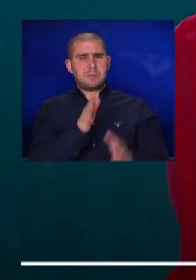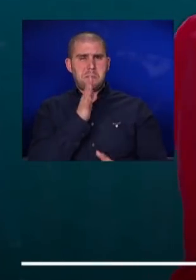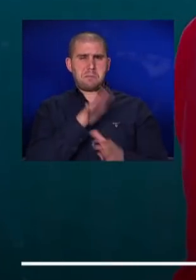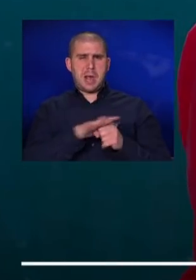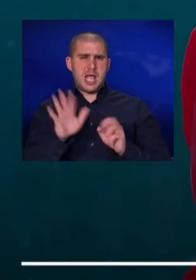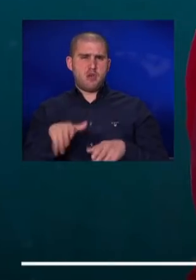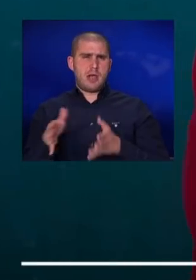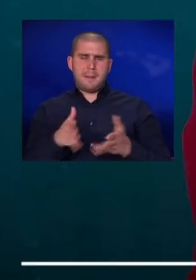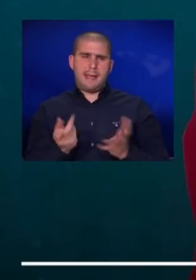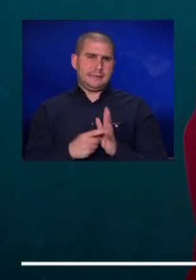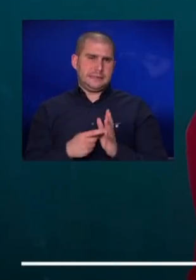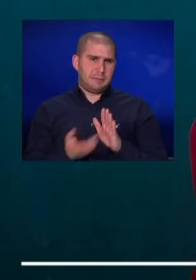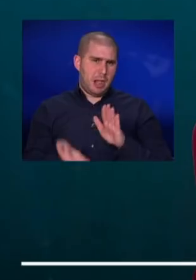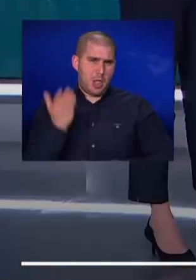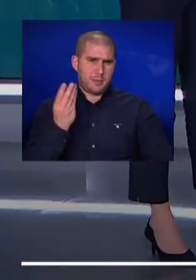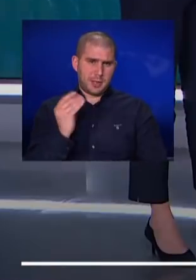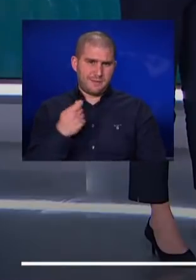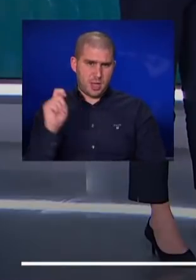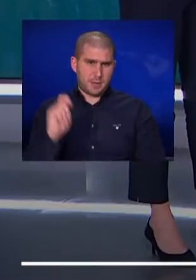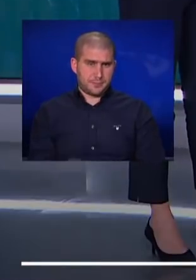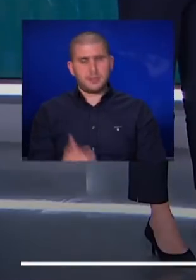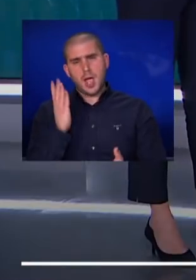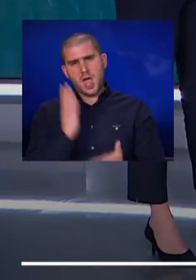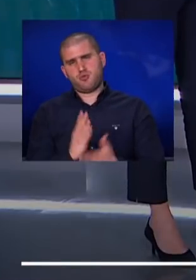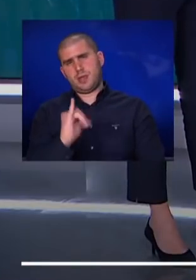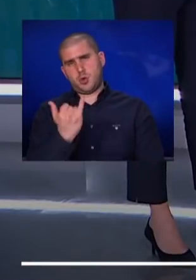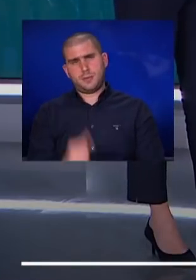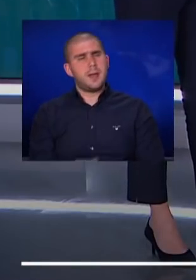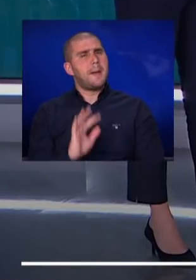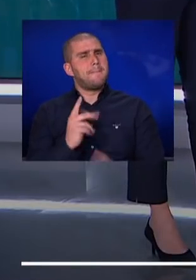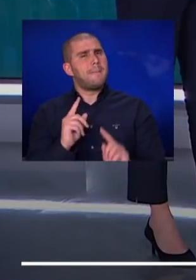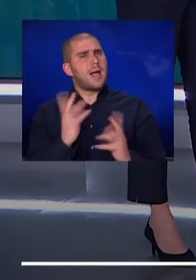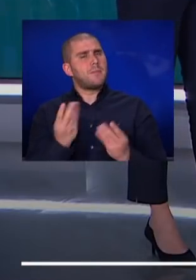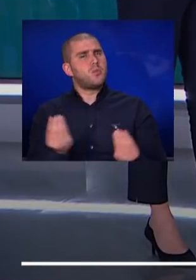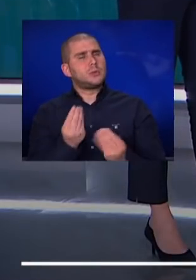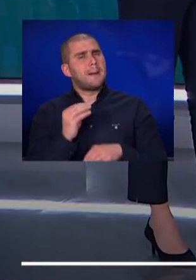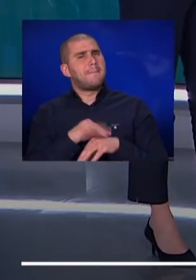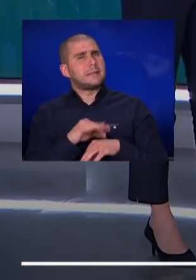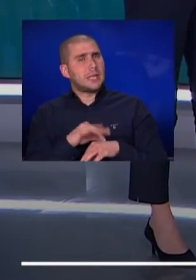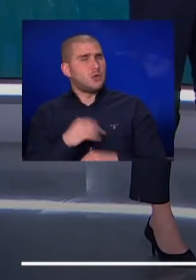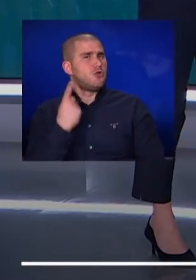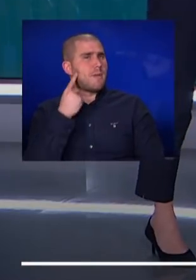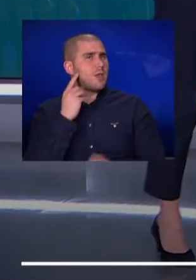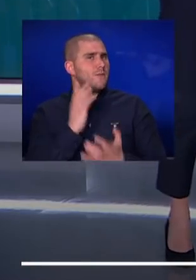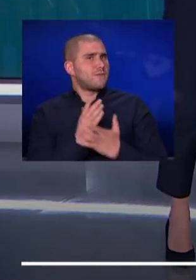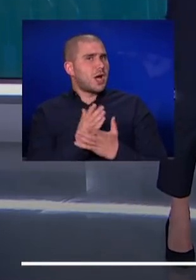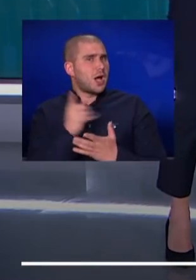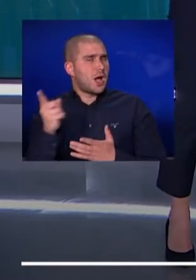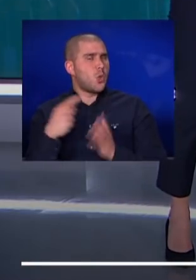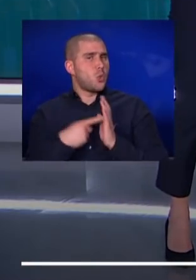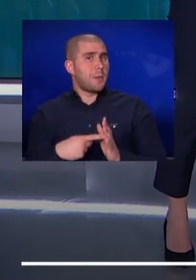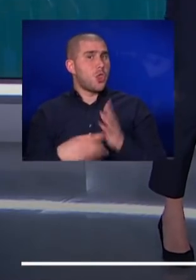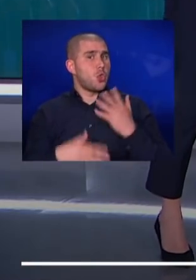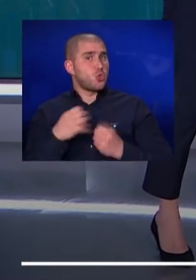בכמח אין סיבה באמת ליקר חד משמעית ומה עם מוצרי הבשר? אנחנו שומעים שלמשל